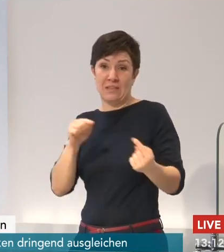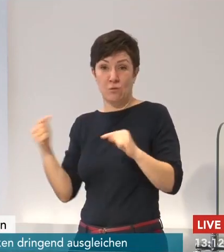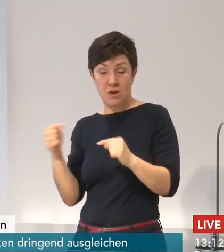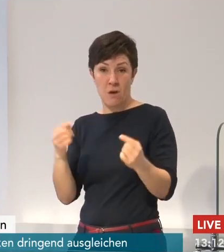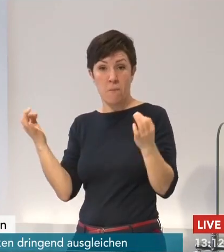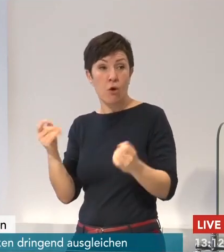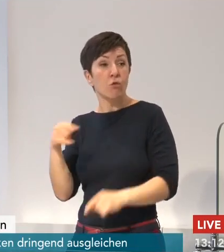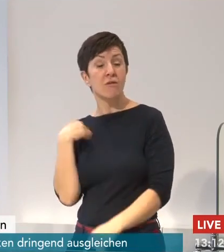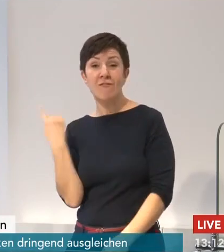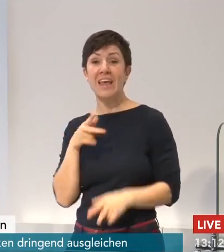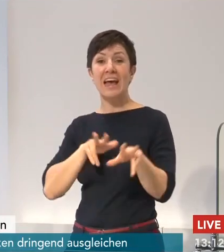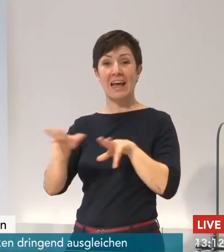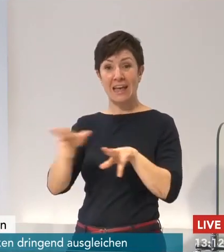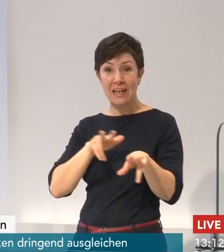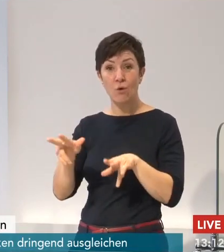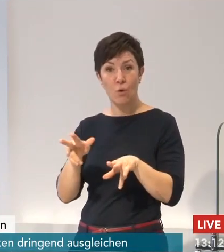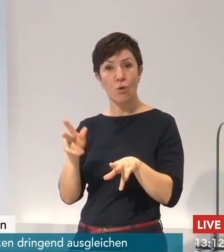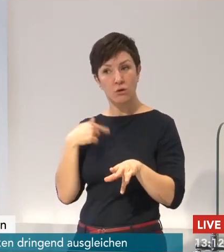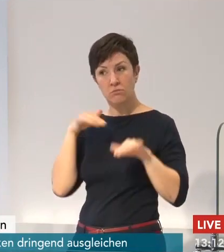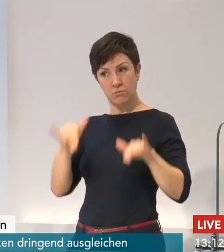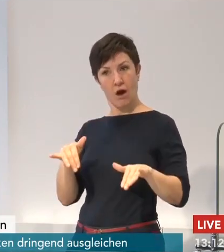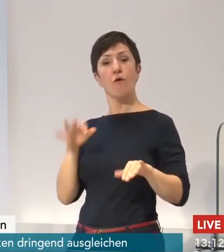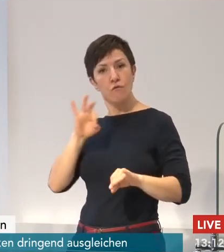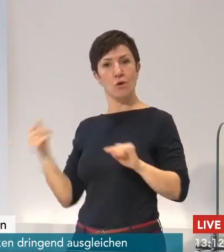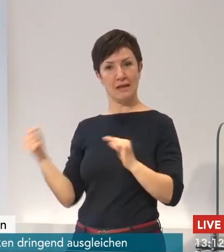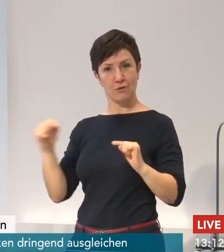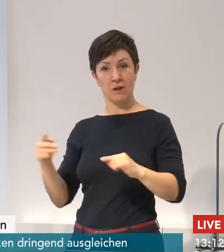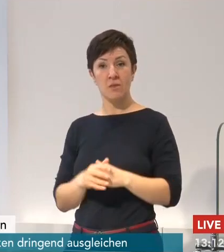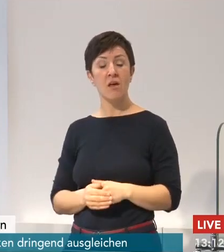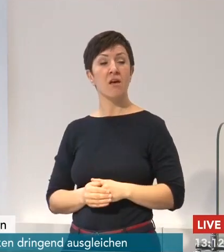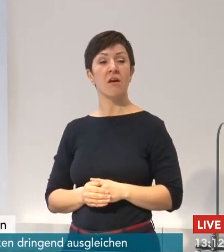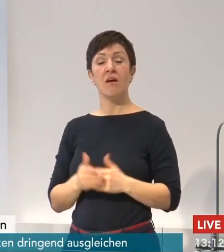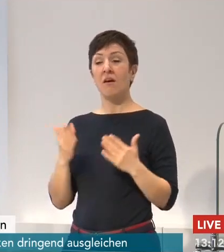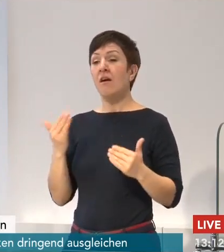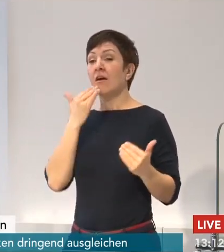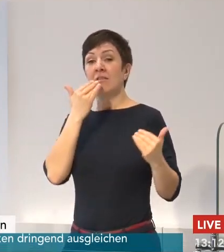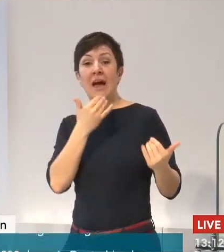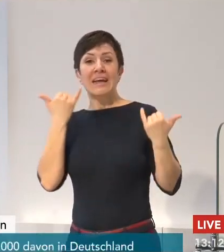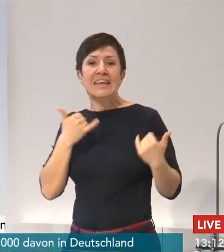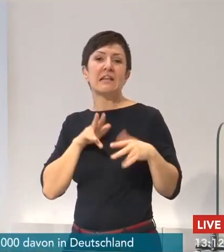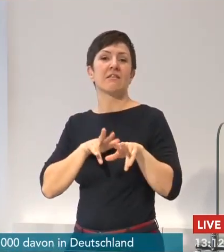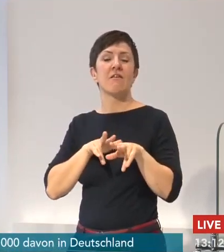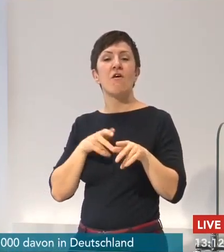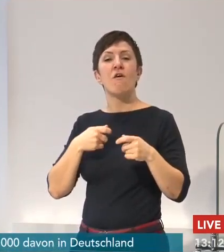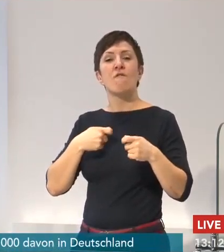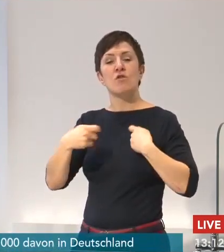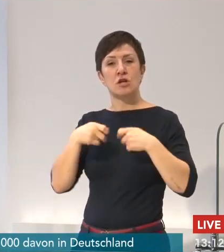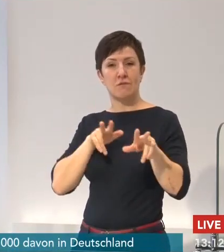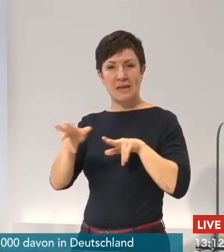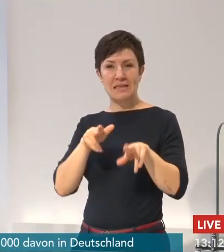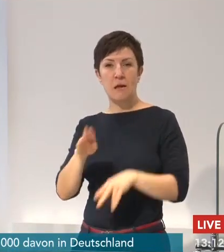sein. Herzlichen Dank. Herzlichen Dank, Herr Weil. Es macht weiter der Wirtschaftsminister Bernd Alt-Husmann. Ja, vielen Dank.